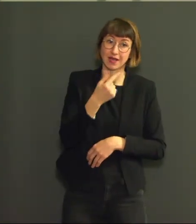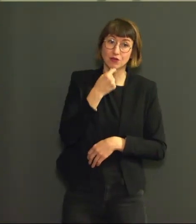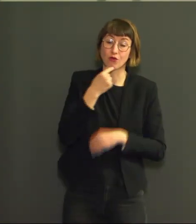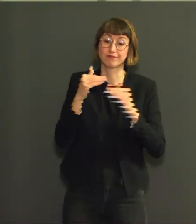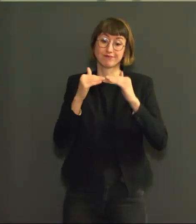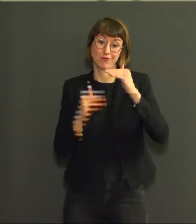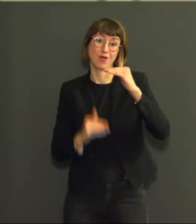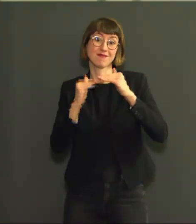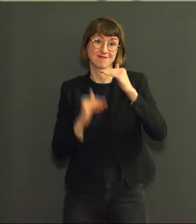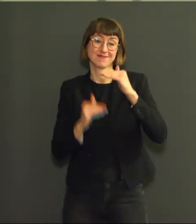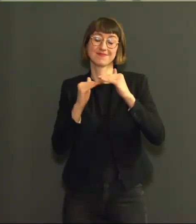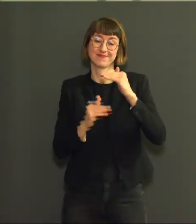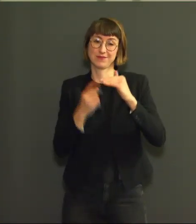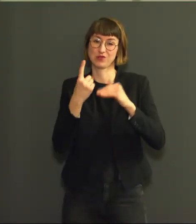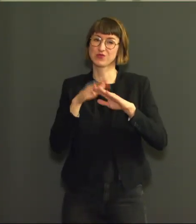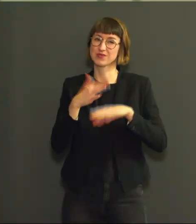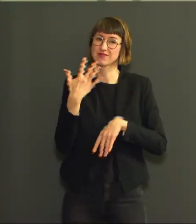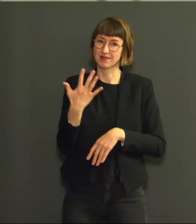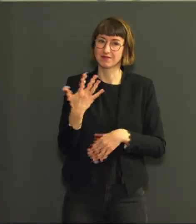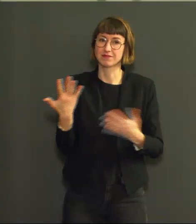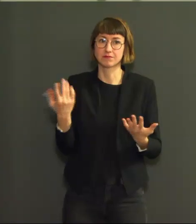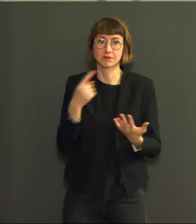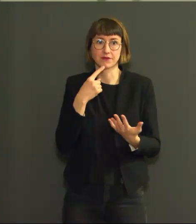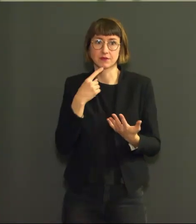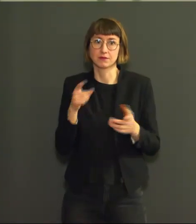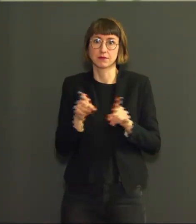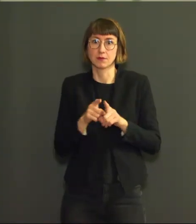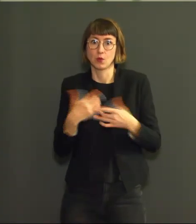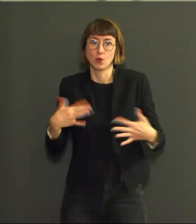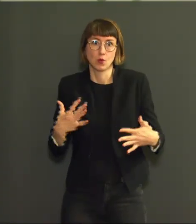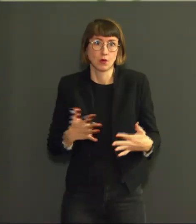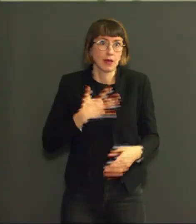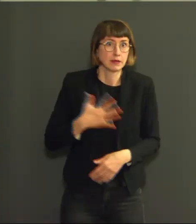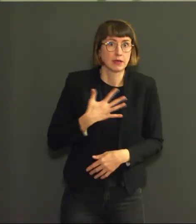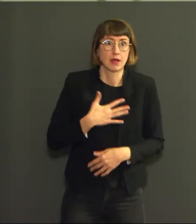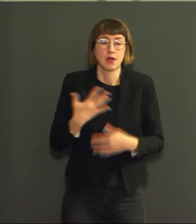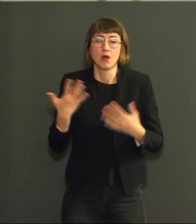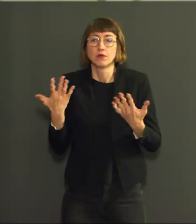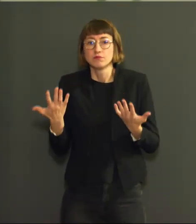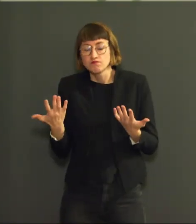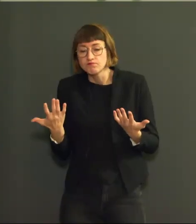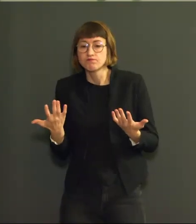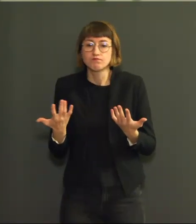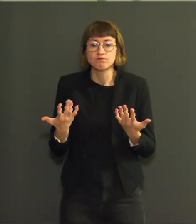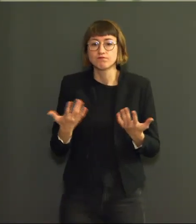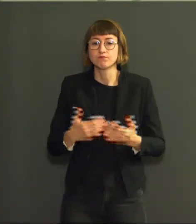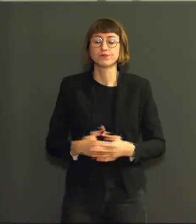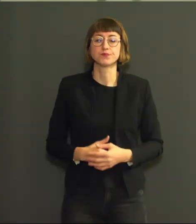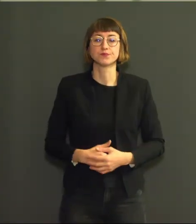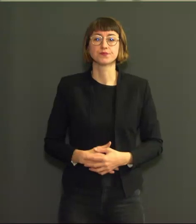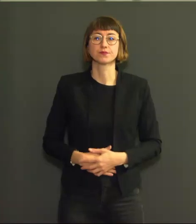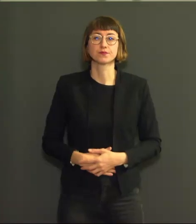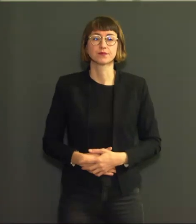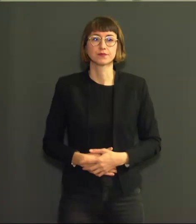près 3 décès par jour. On avait pour l'ensemble de la pandémie une représentation de cette tranche d'âge dans les décès